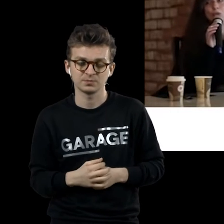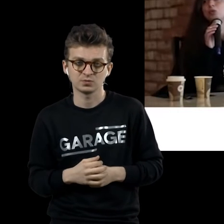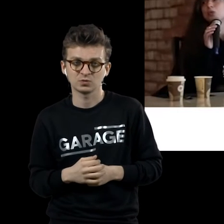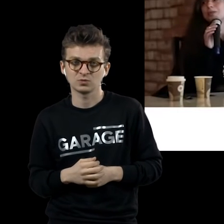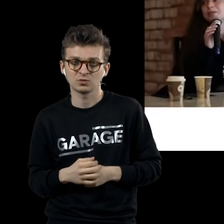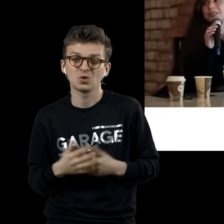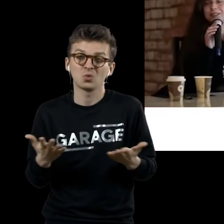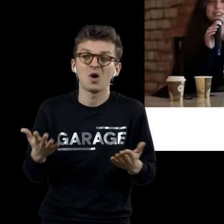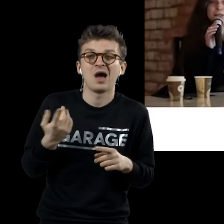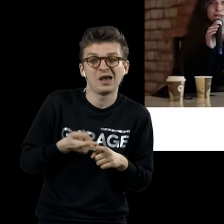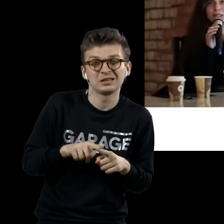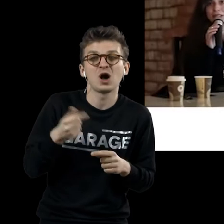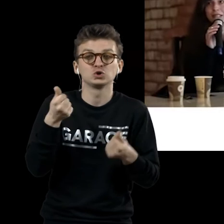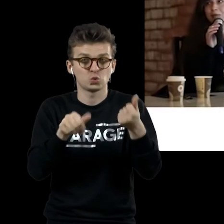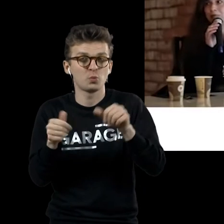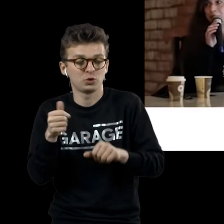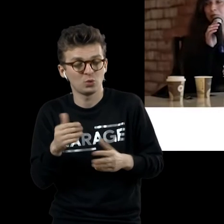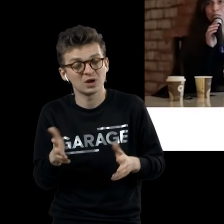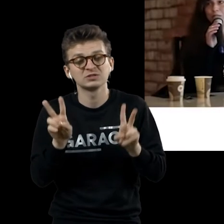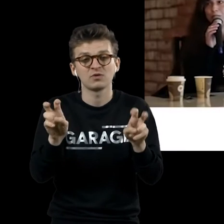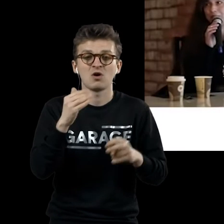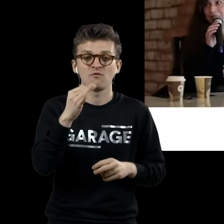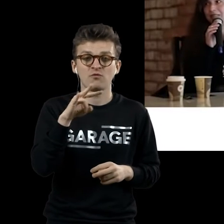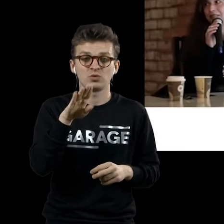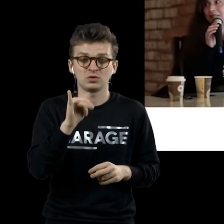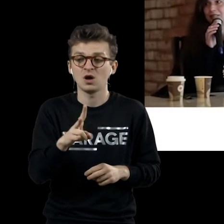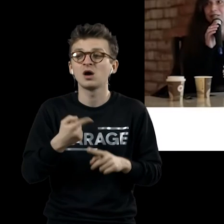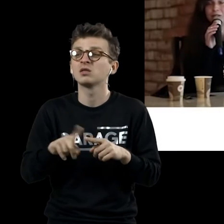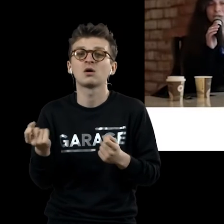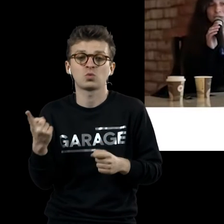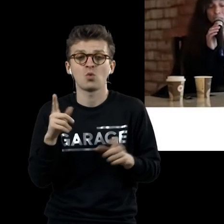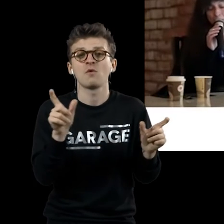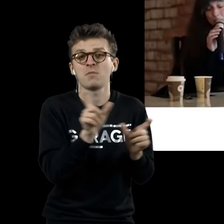Скульптура называется «Фонтан». Предмет куплен в магазине,